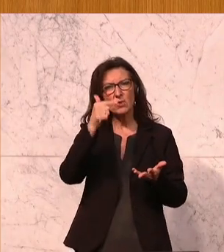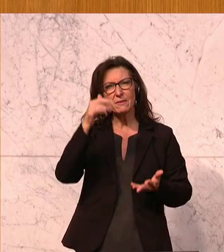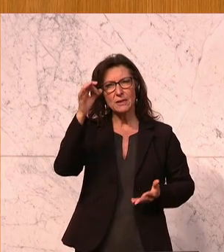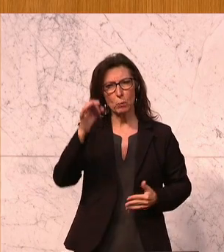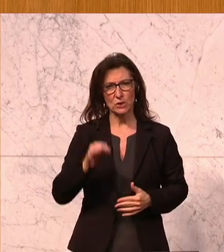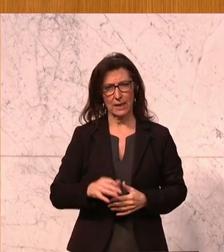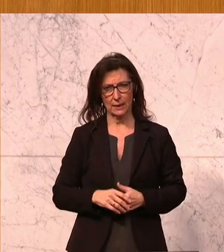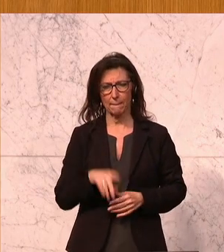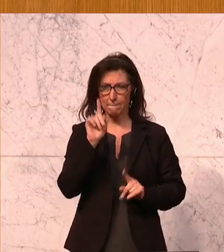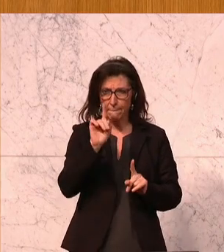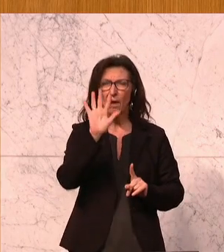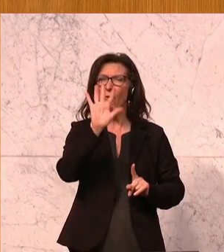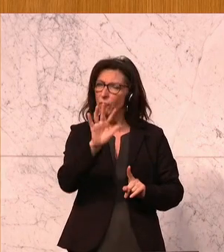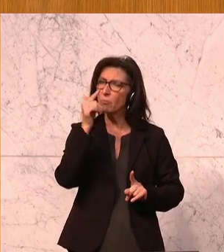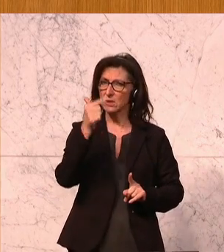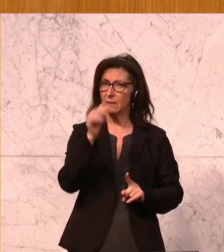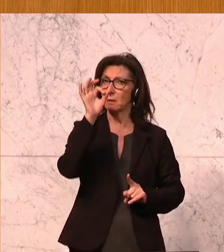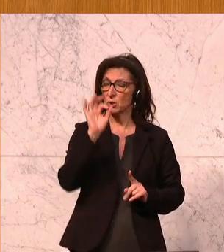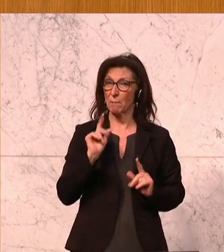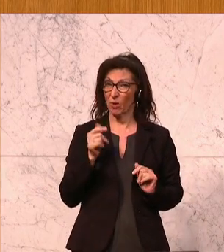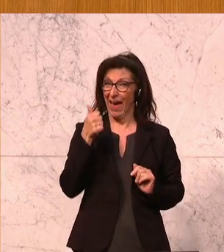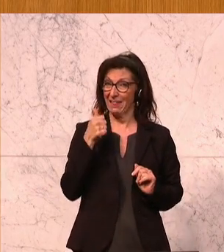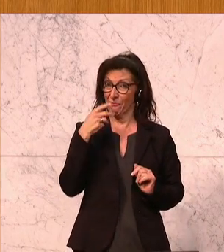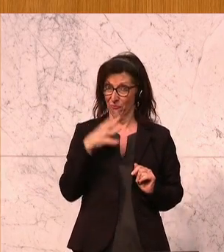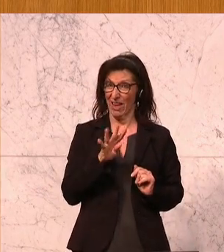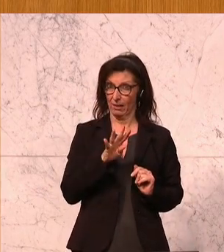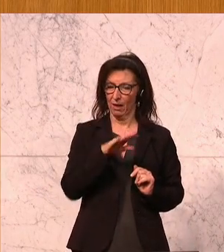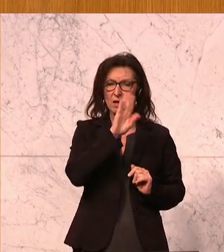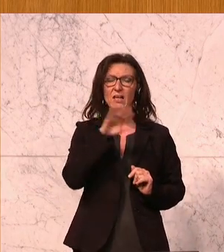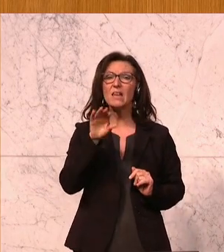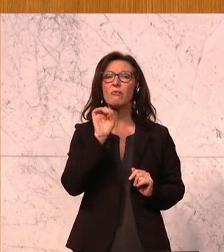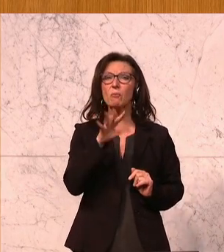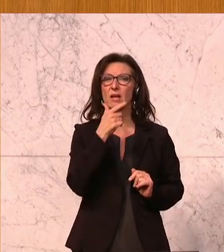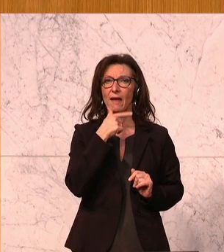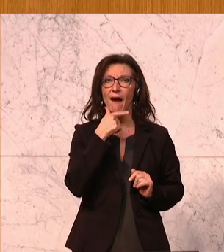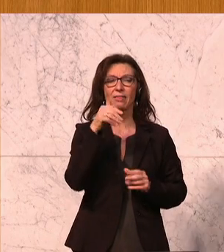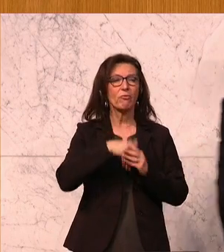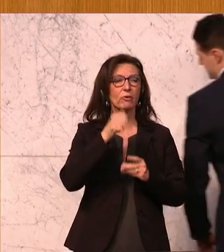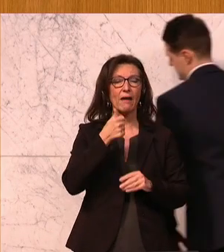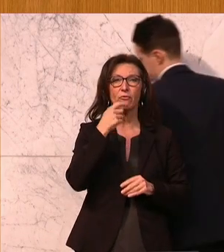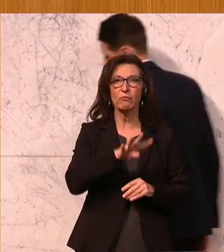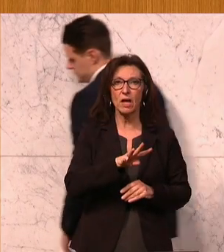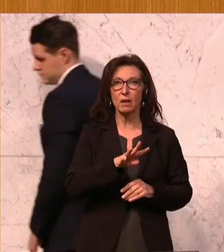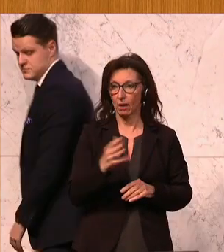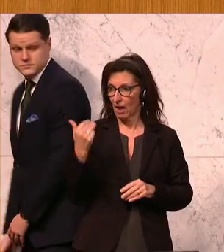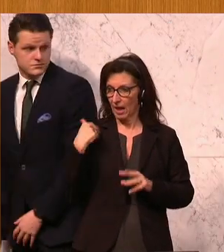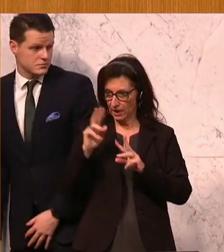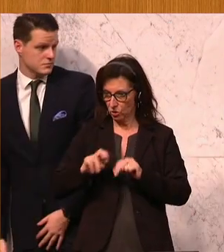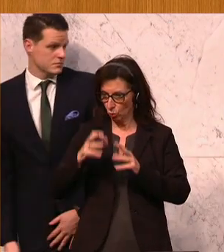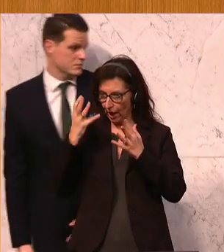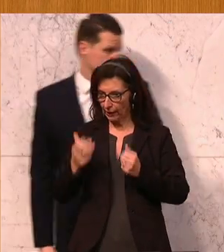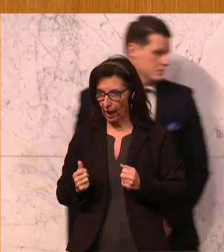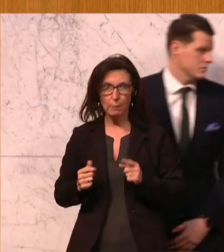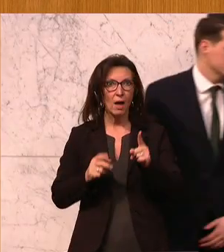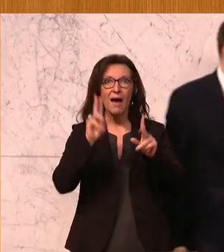ein Viertel der 15-Jährigen in Österreich können laut der letzten Studie nicht